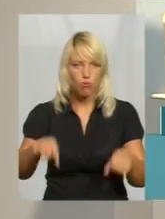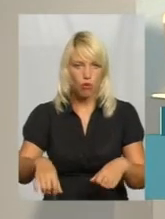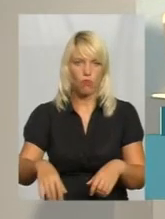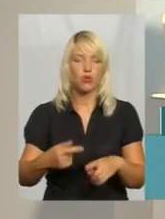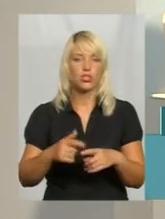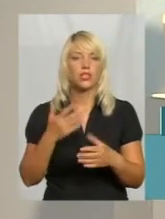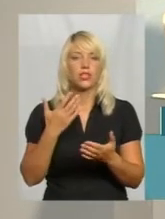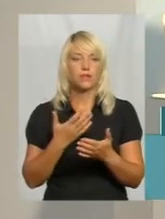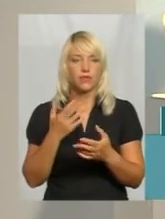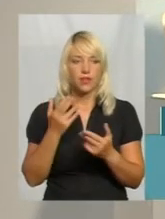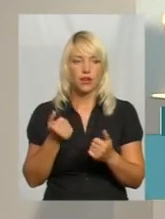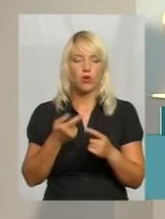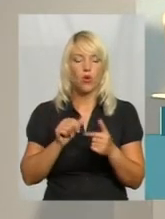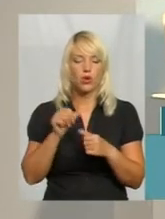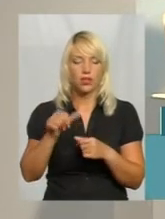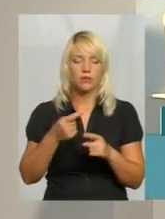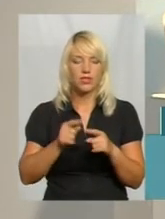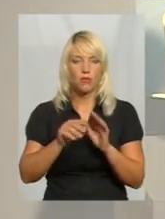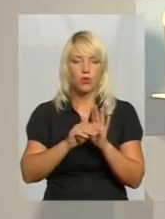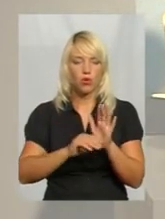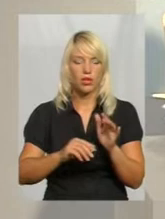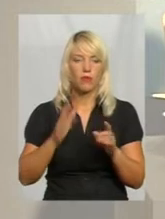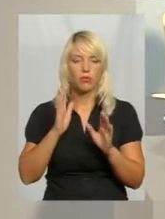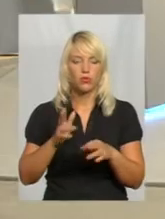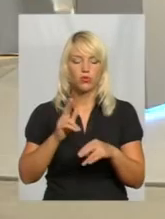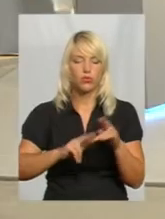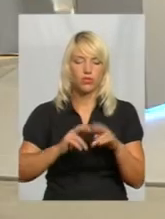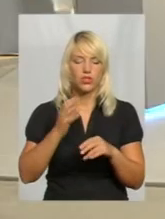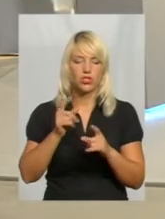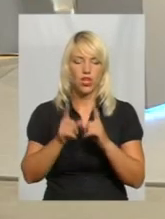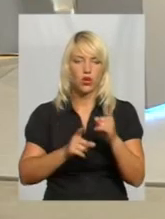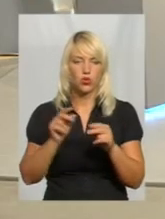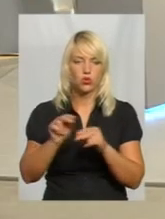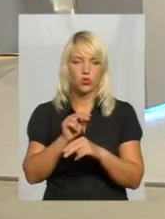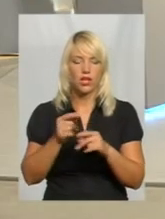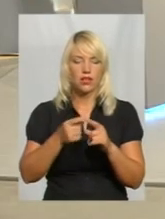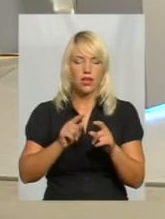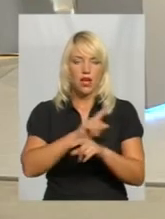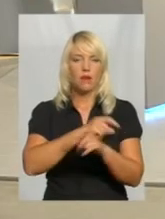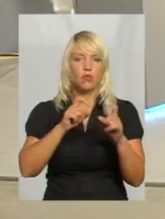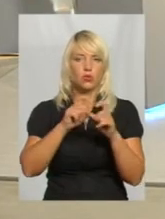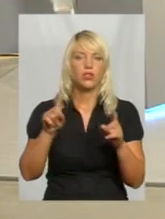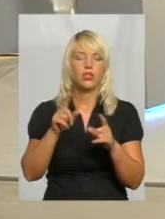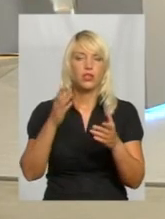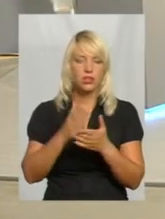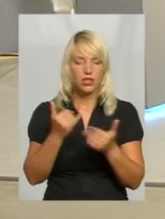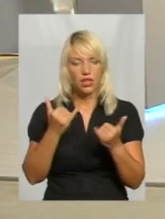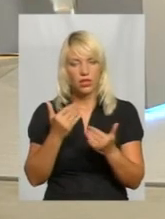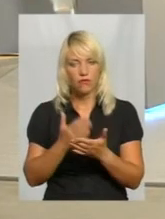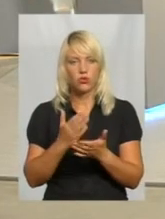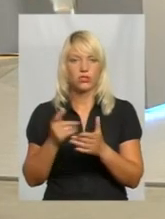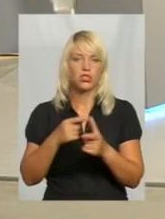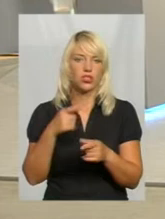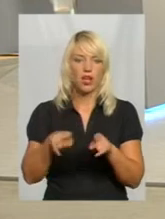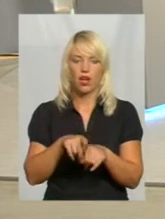окрім цієї програми, будуть все ж таки будуватися і реконструйовуватись ті амбулаторії, які зараз є, наявні? Чи така робота не